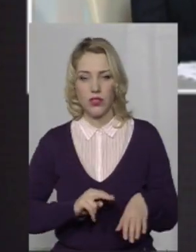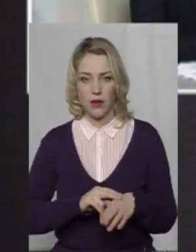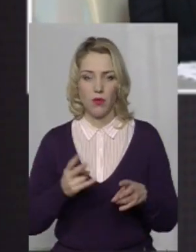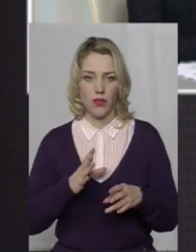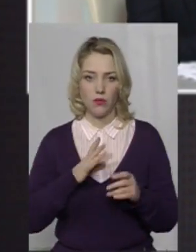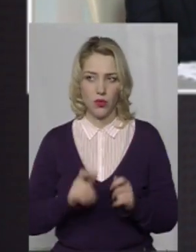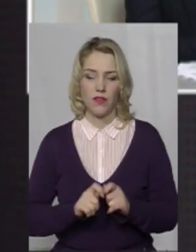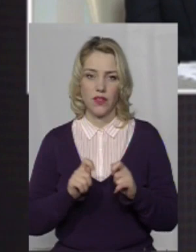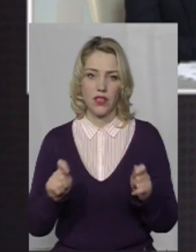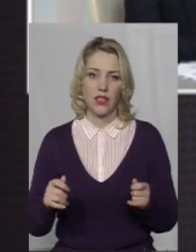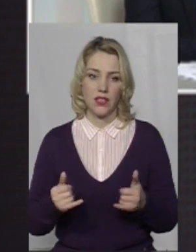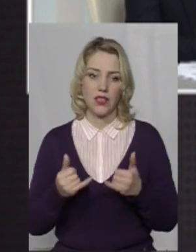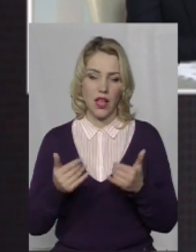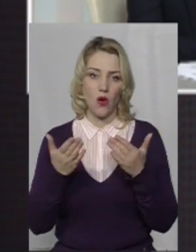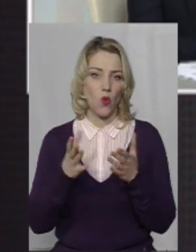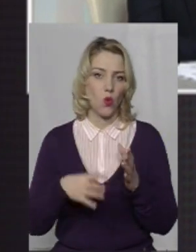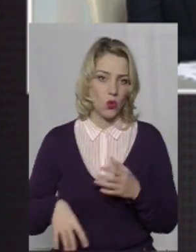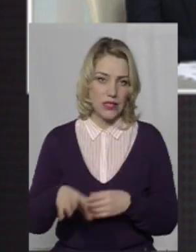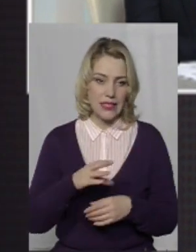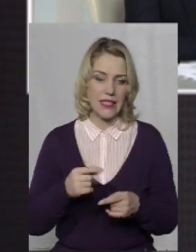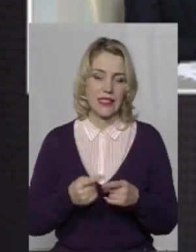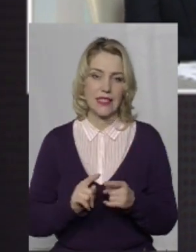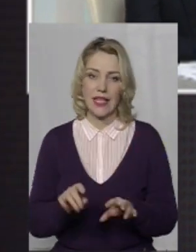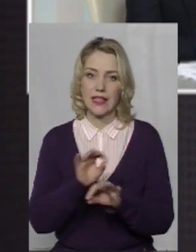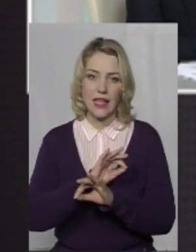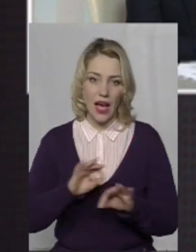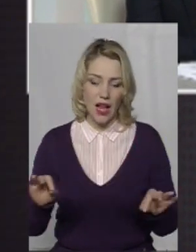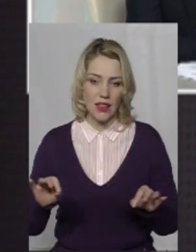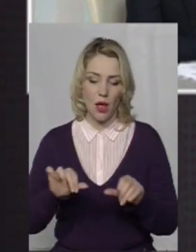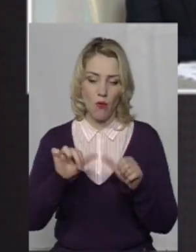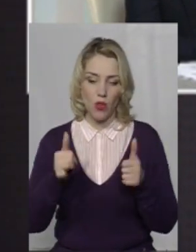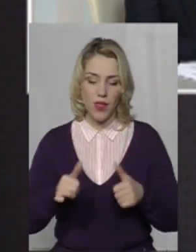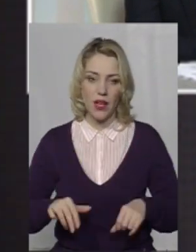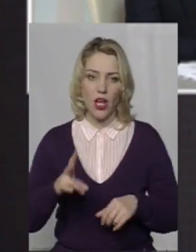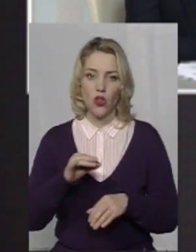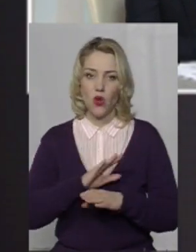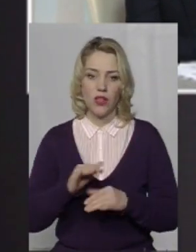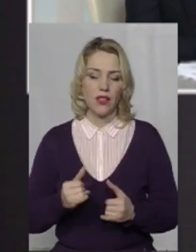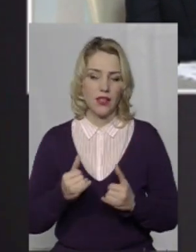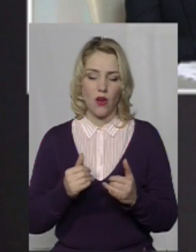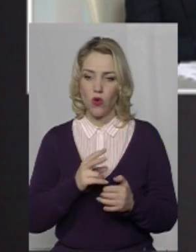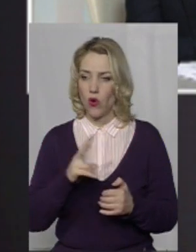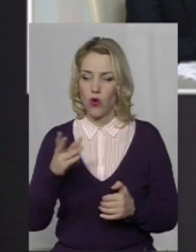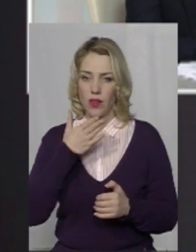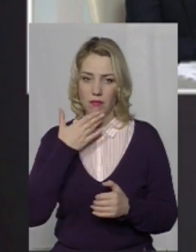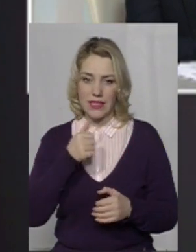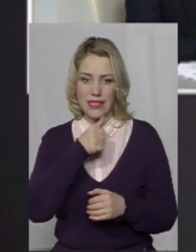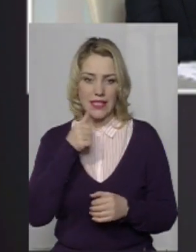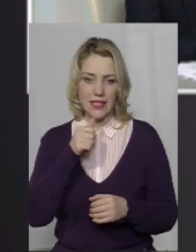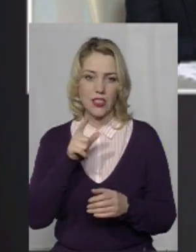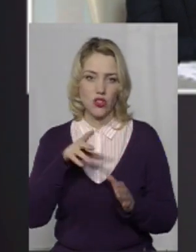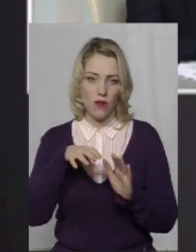має бути відкритим для всіх. Звичайно, це ідеальна модель, але ж ні для кого не секрет, що і в лавах